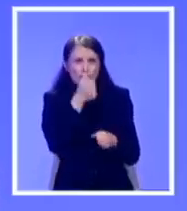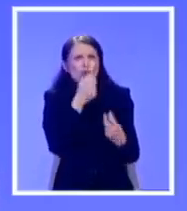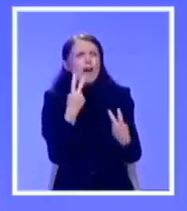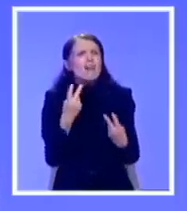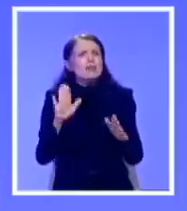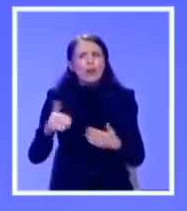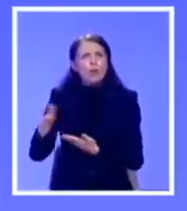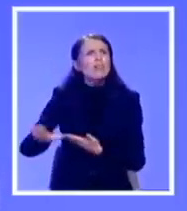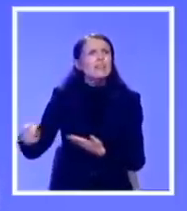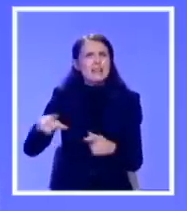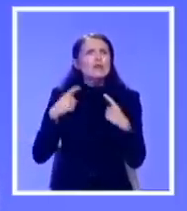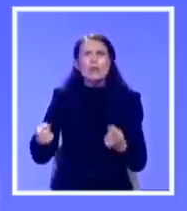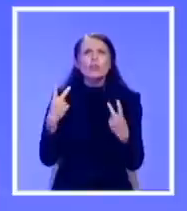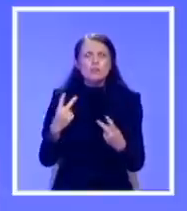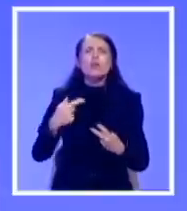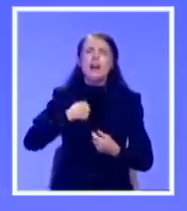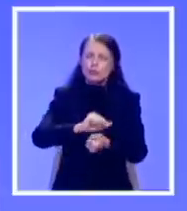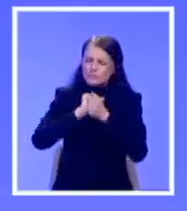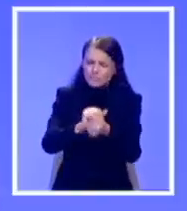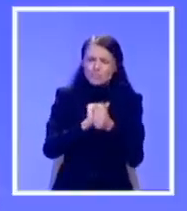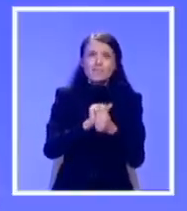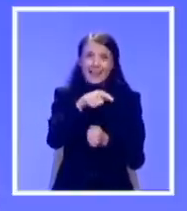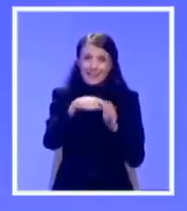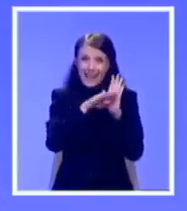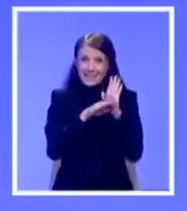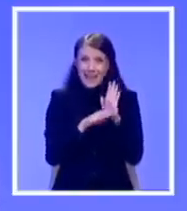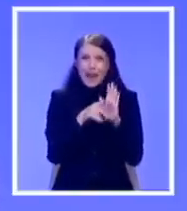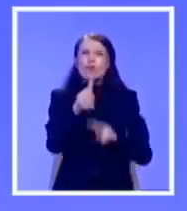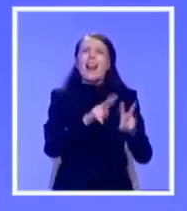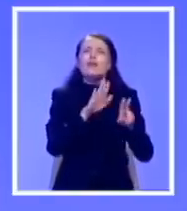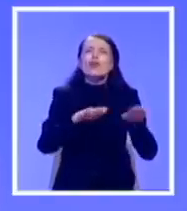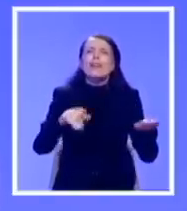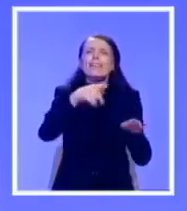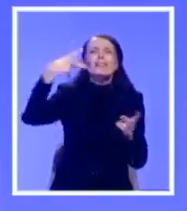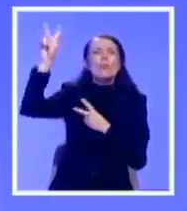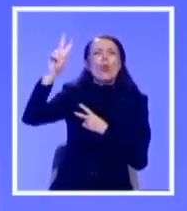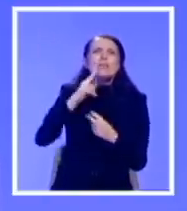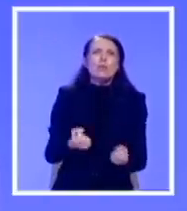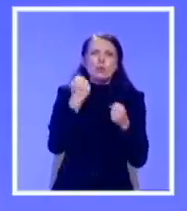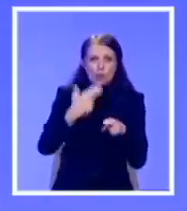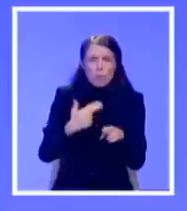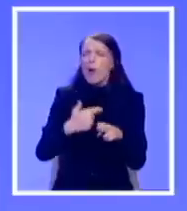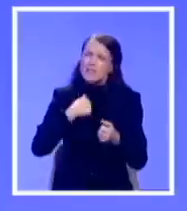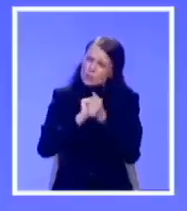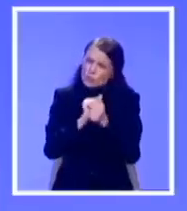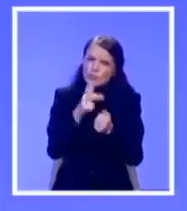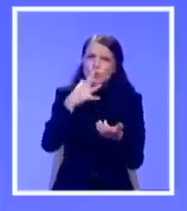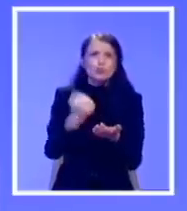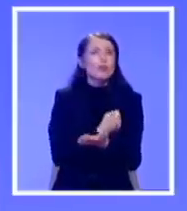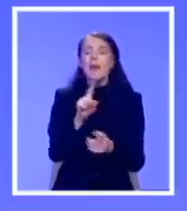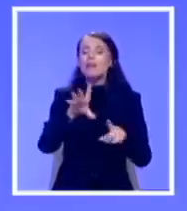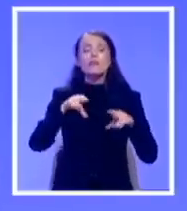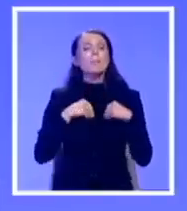Učinit ću sve, apsolutno sve, da taj zakon bude usvojen. I sigura sam da će tako i biti. I tako neću da pristanem nešto, da jednostavno nešto ne